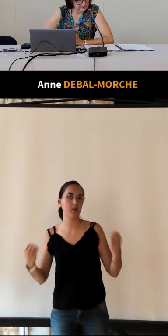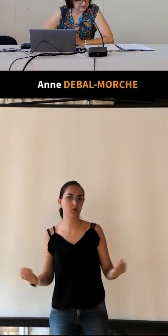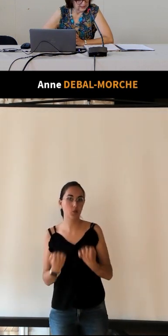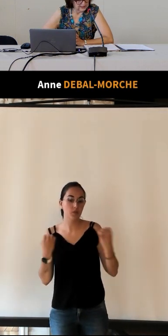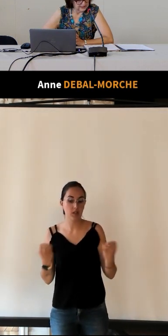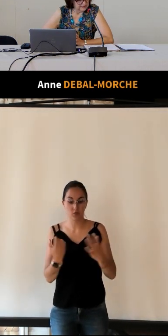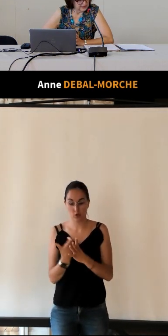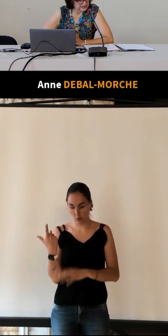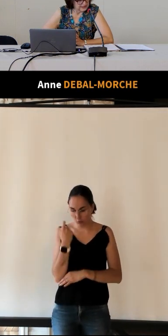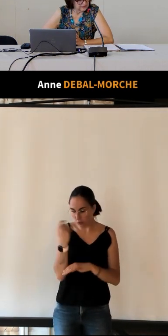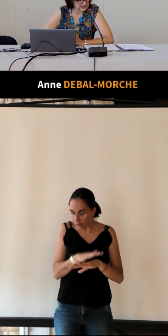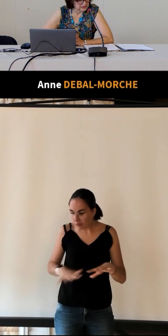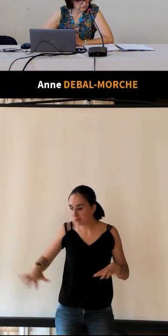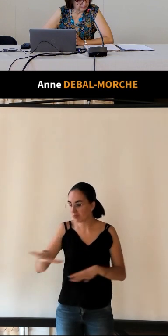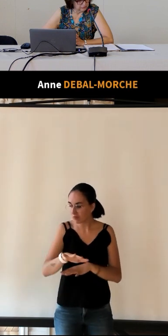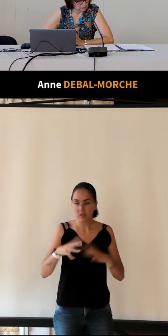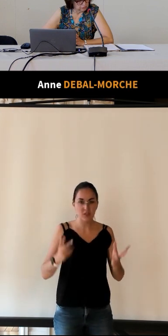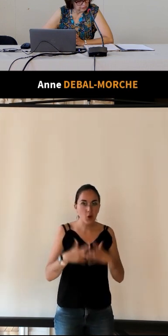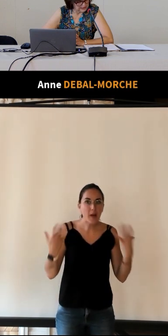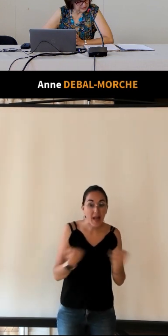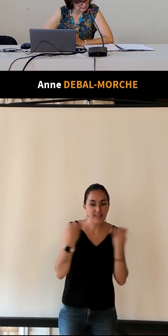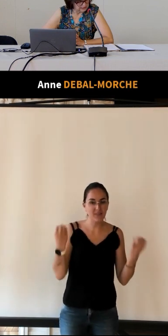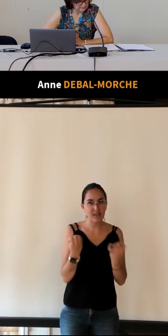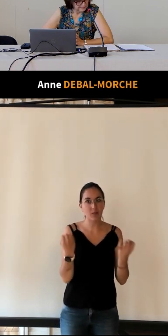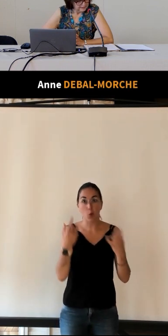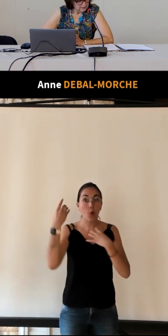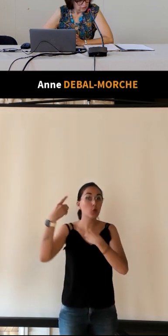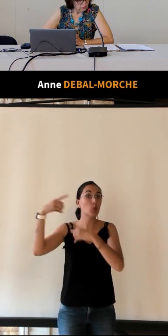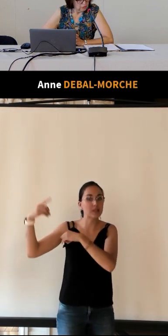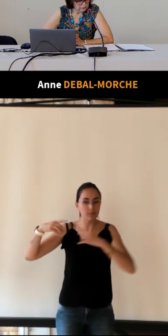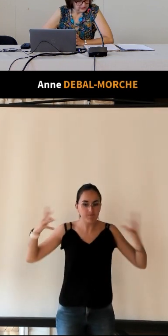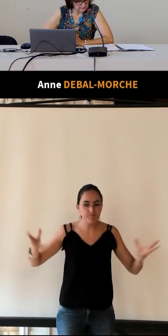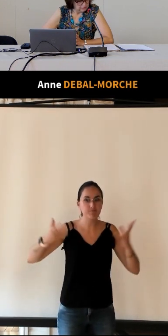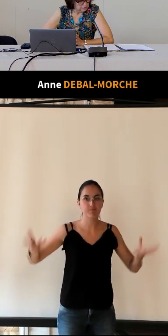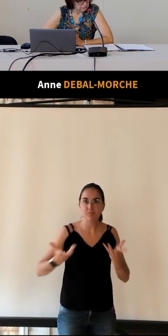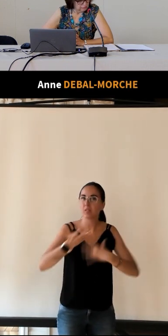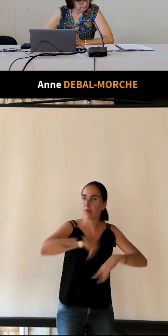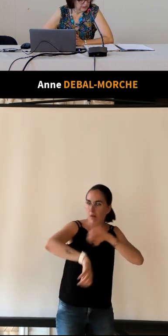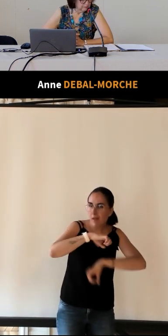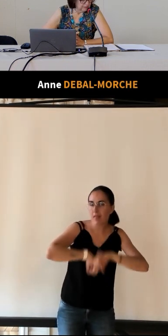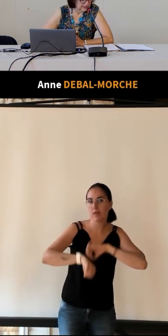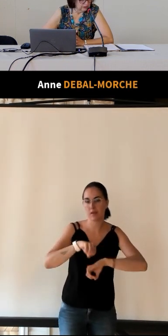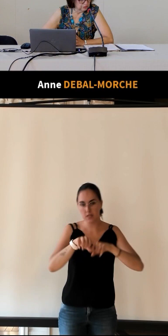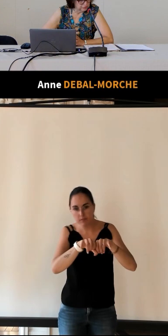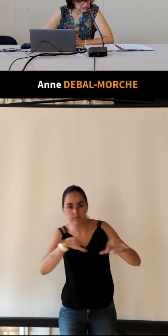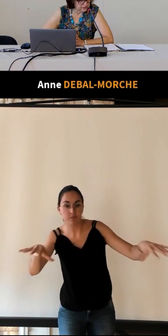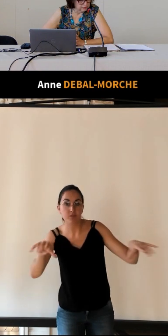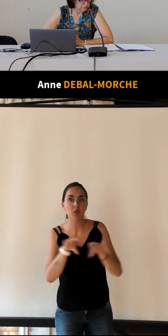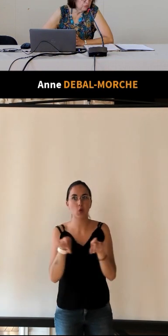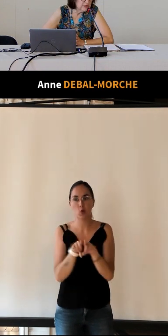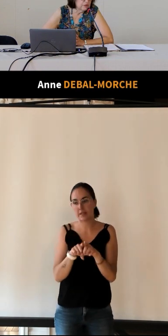le plan local les diverses activités se rapportant au tourisme contribue donc par une propagande